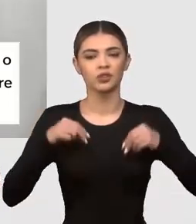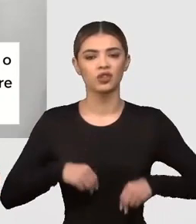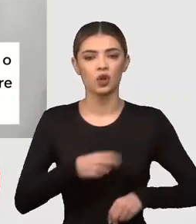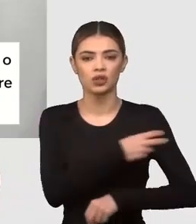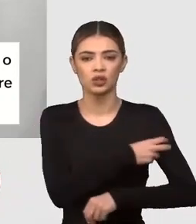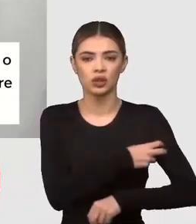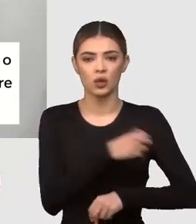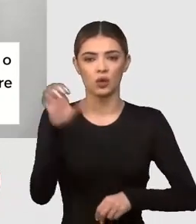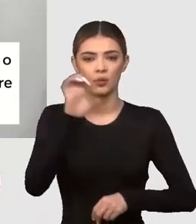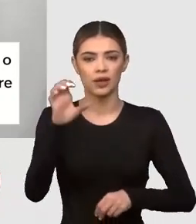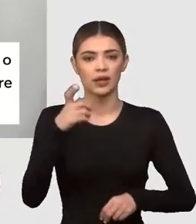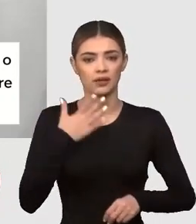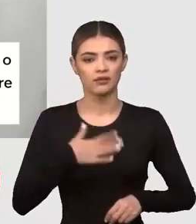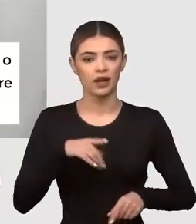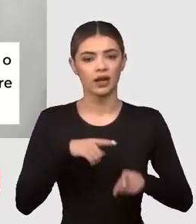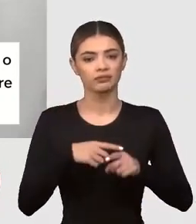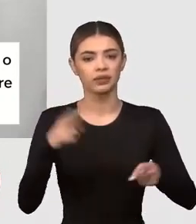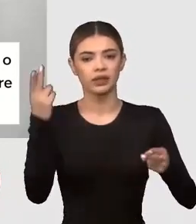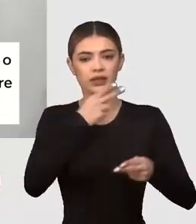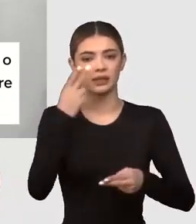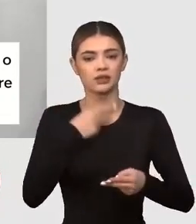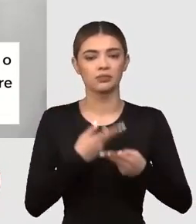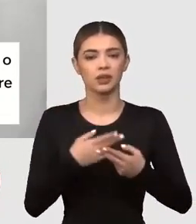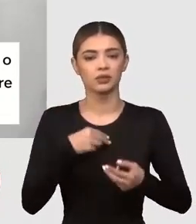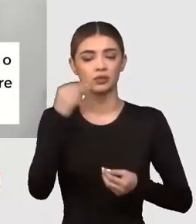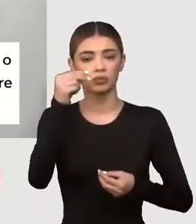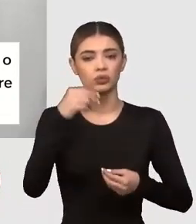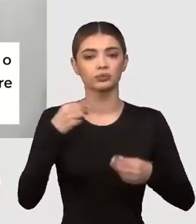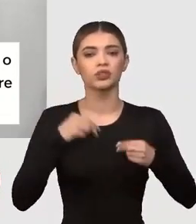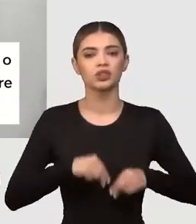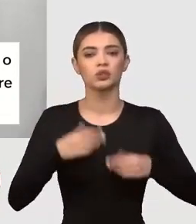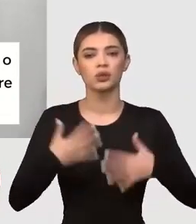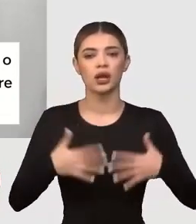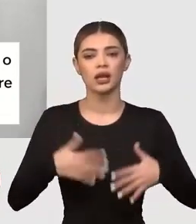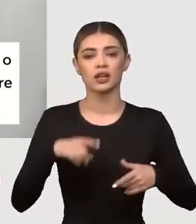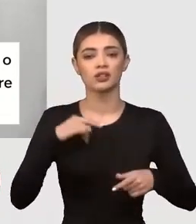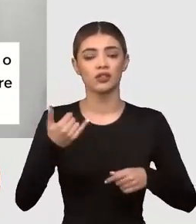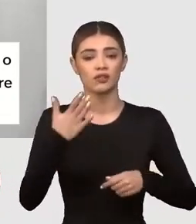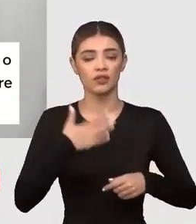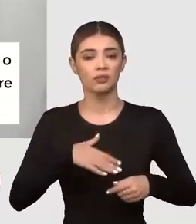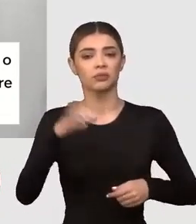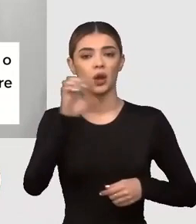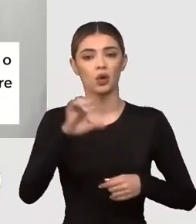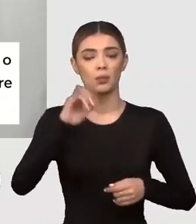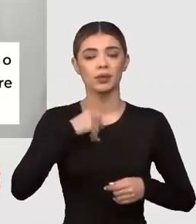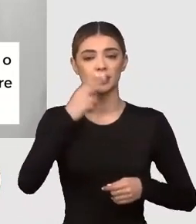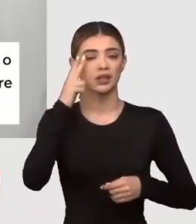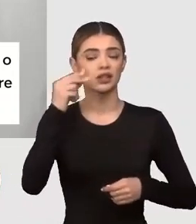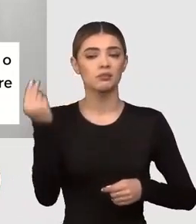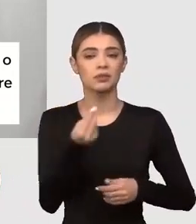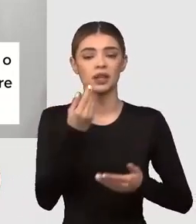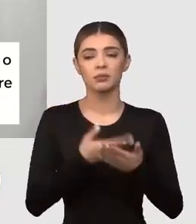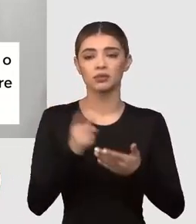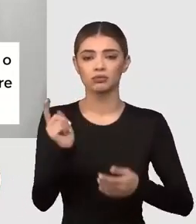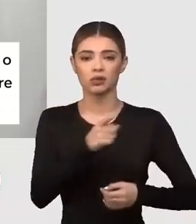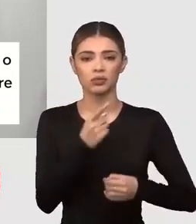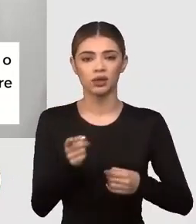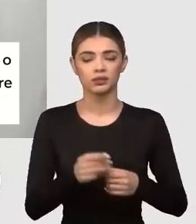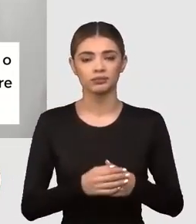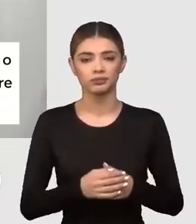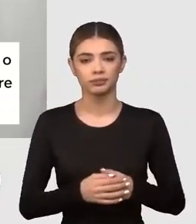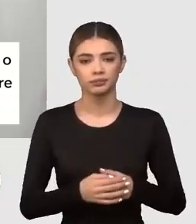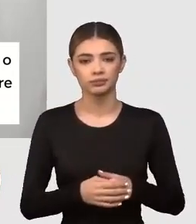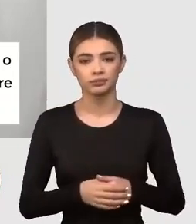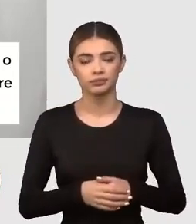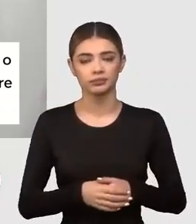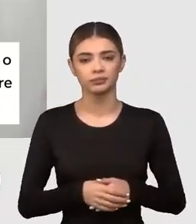Președintele Consiliului European Șoarmișel a fost de acord cu afirmația președintelui ucrainean și solicită Europei să iau o decizie cu privire la sancțiuni.